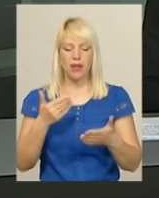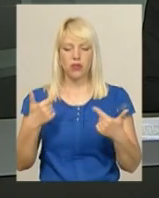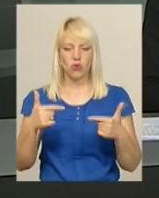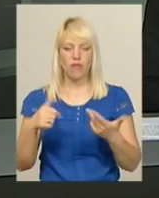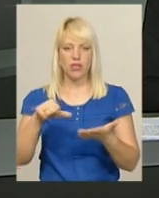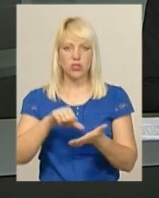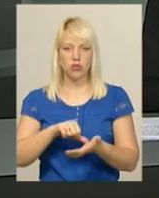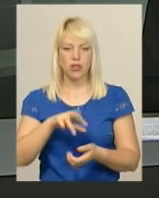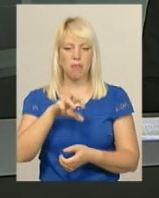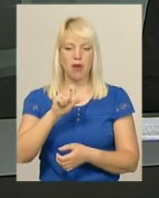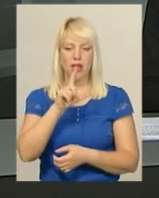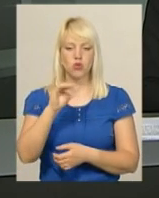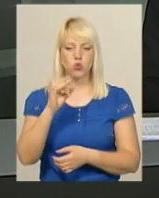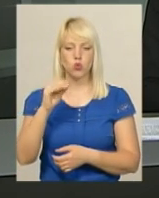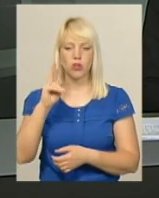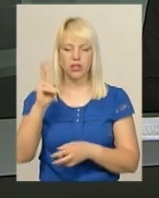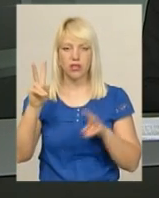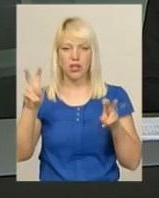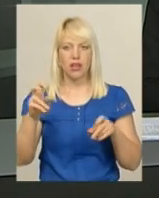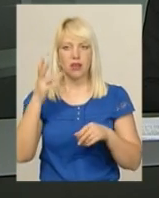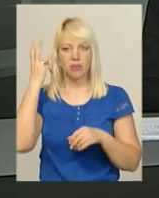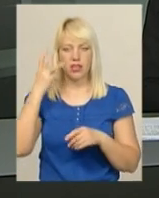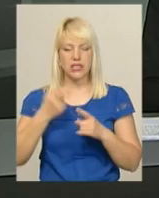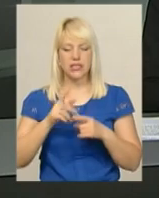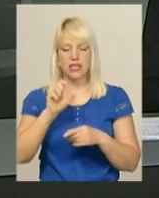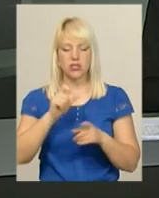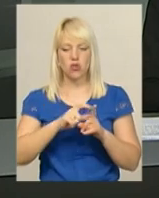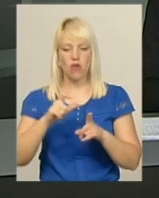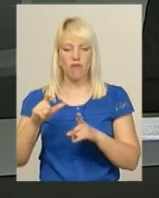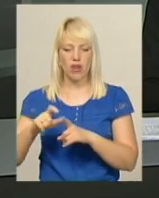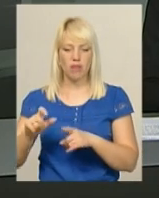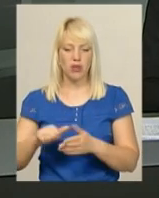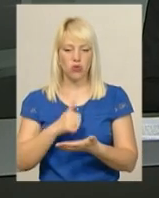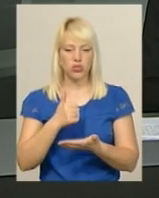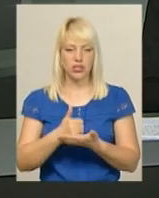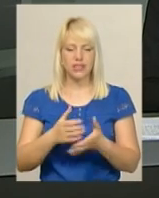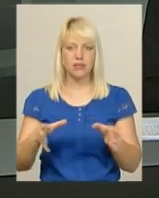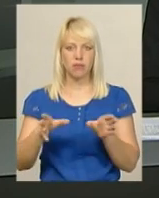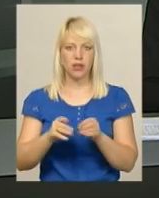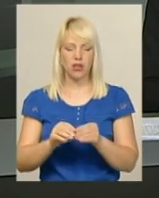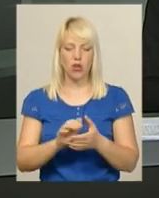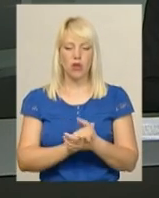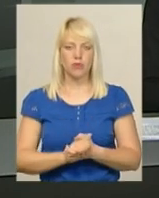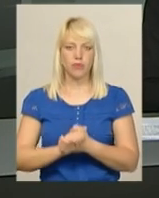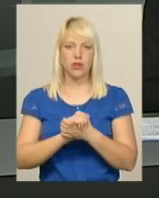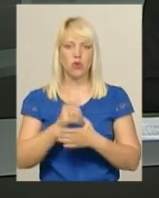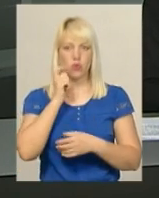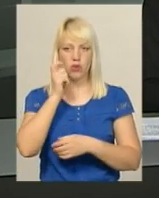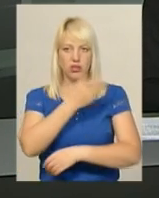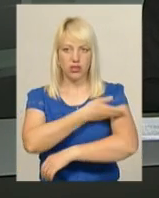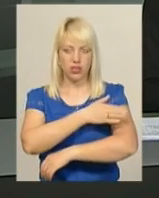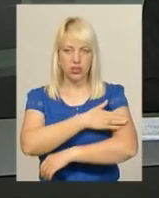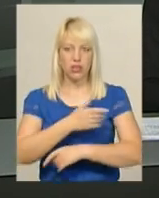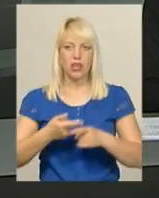«Мазури» із Хмельницького. За словами очільника обласного осередку «Спілки поляків України» Франца Міцінського, нині в нашому країві